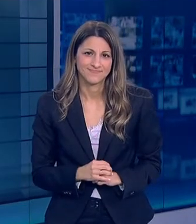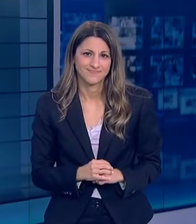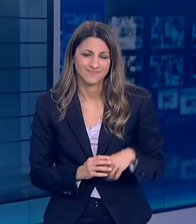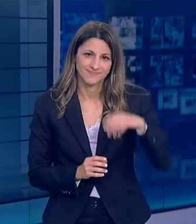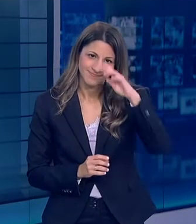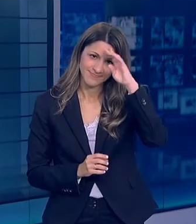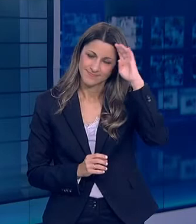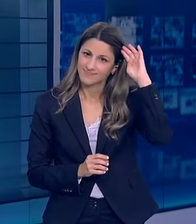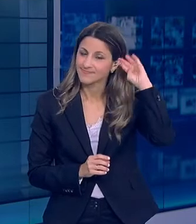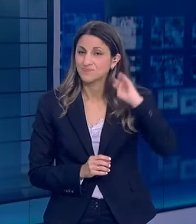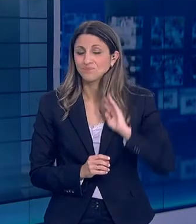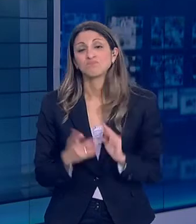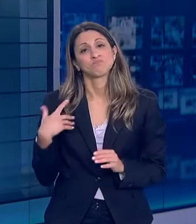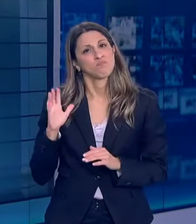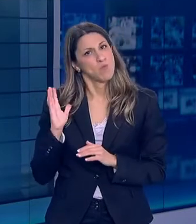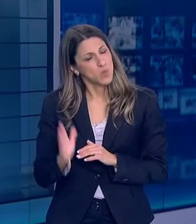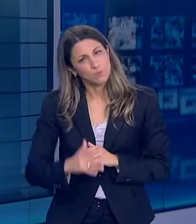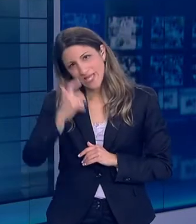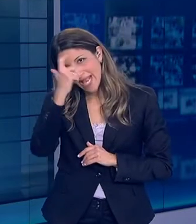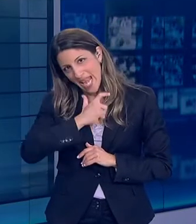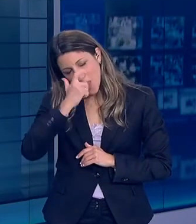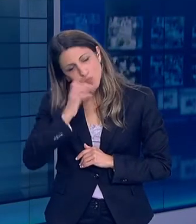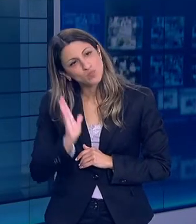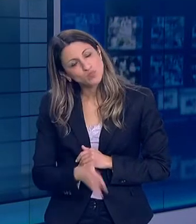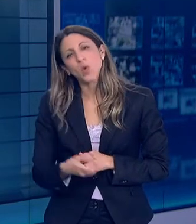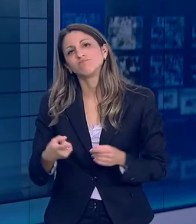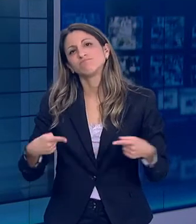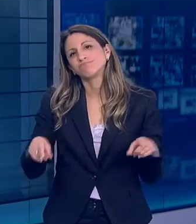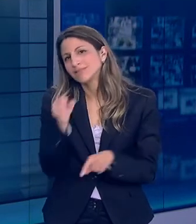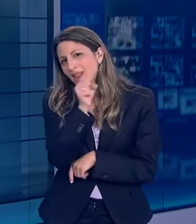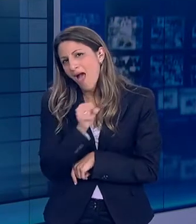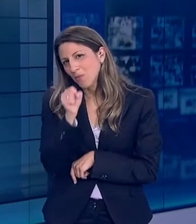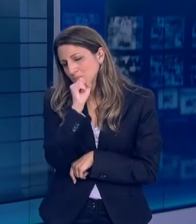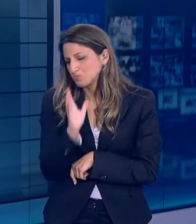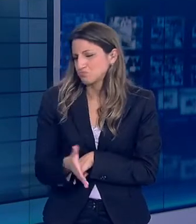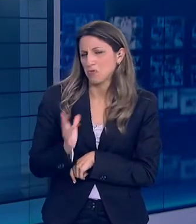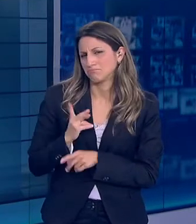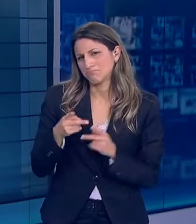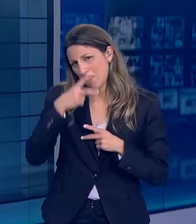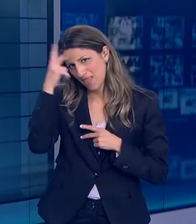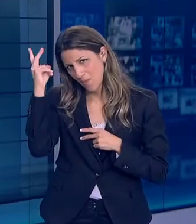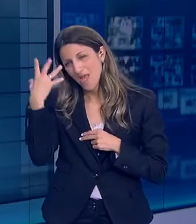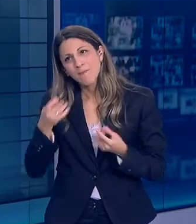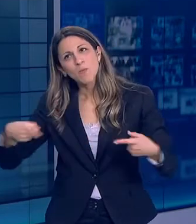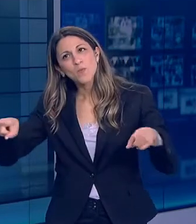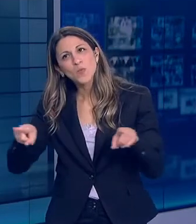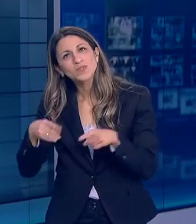Που μπορώ και κλαίω ακόμα Και που τραγουδάω Μερικές φορές Που υπάρχουν μουσικές που με συναρπάζουν Και